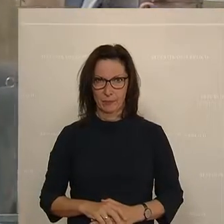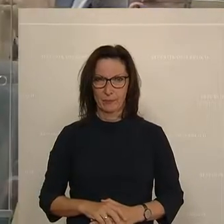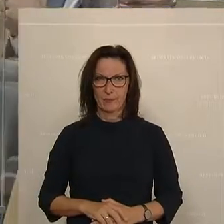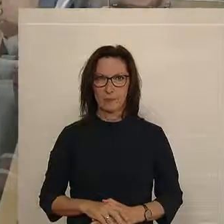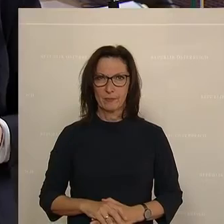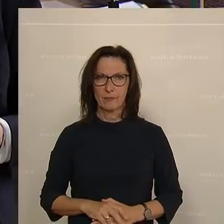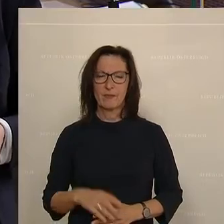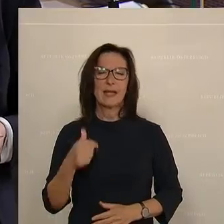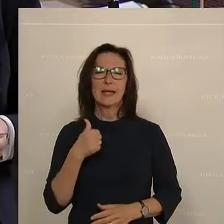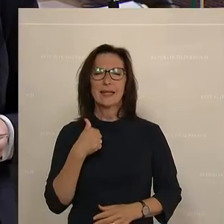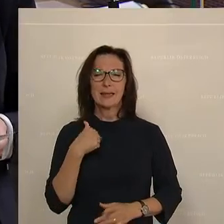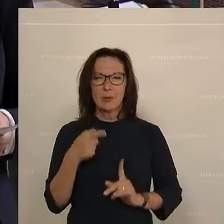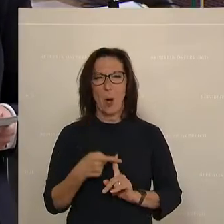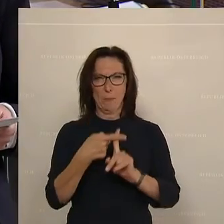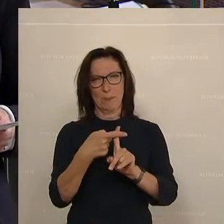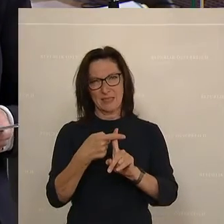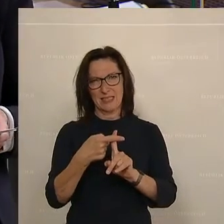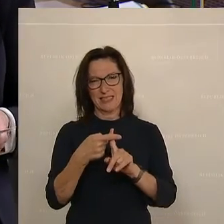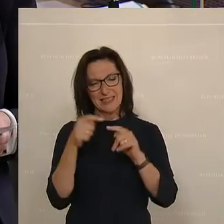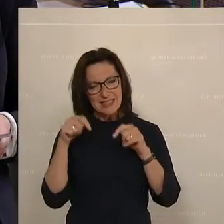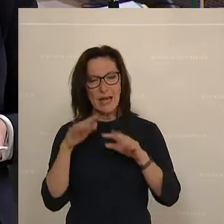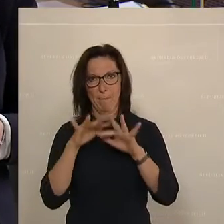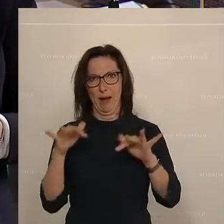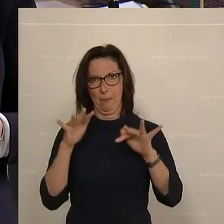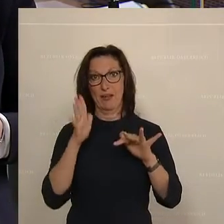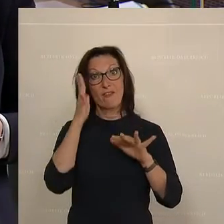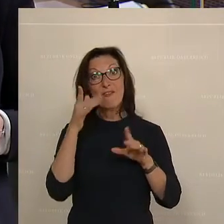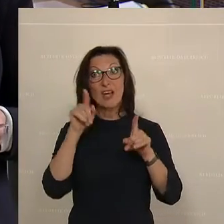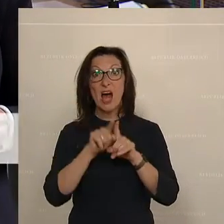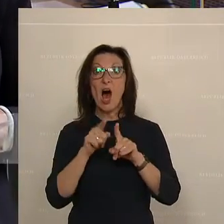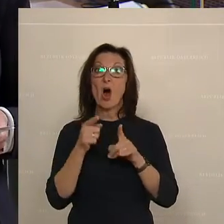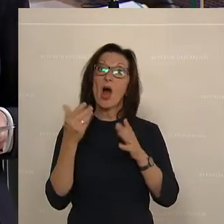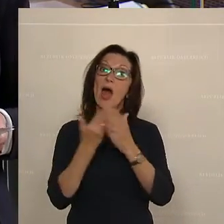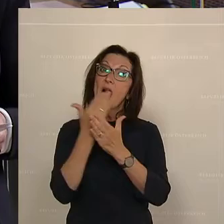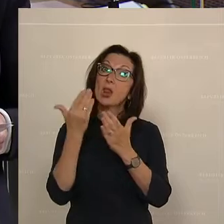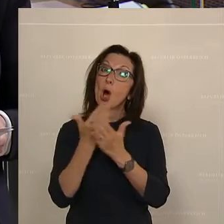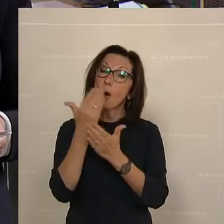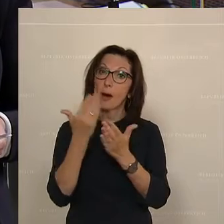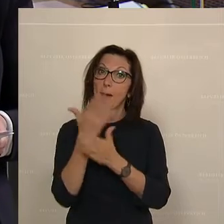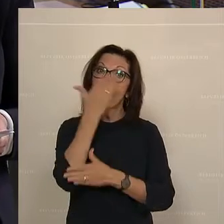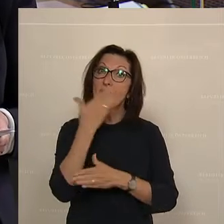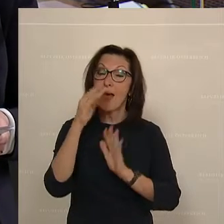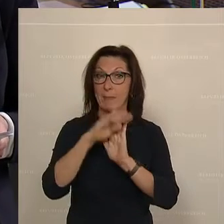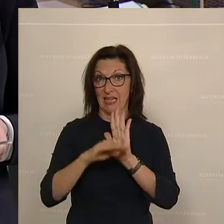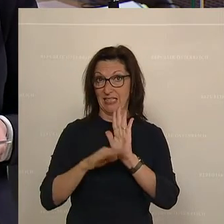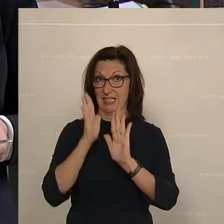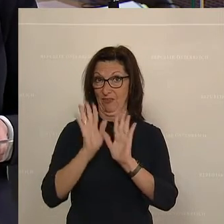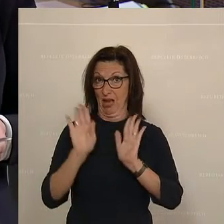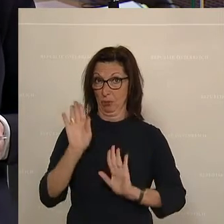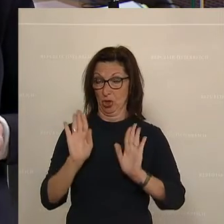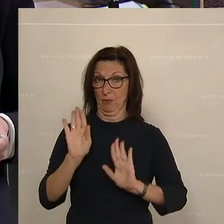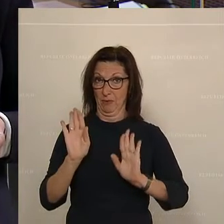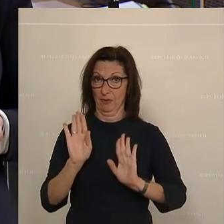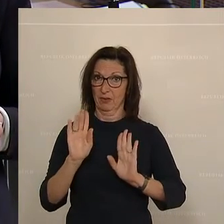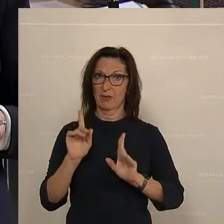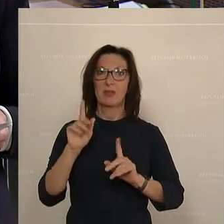Und ich bin zuversichtlich, dass wir auch in diesem Haus bald über das Erneuerbare-Ausbau-Wärme-Gesetz diskutieren und abstimmen werden, damit über das Aus